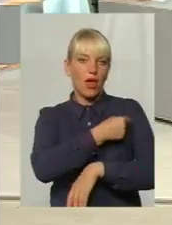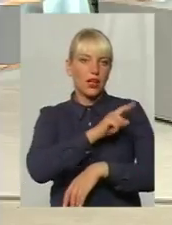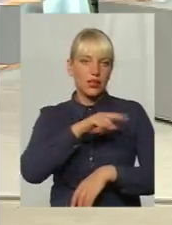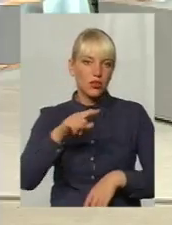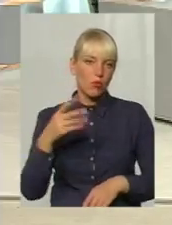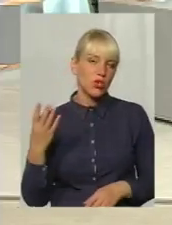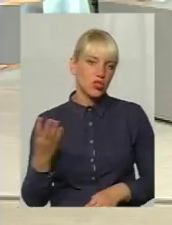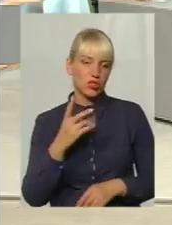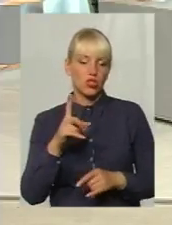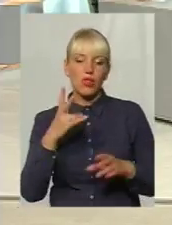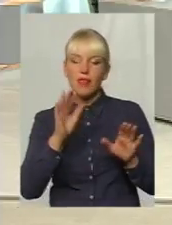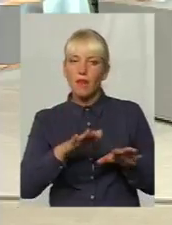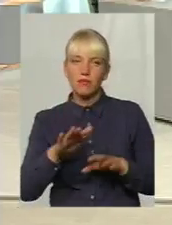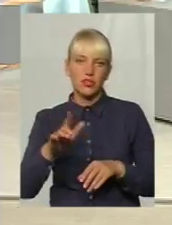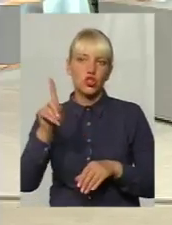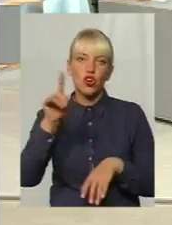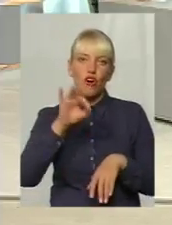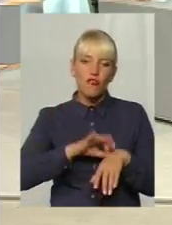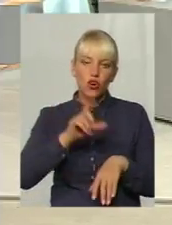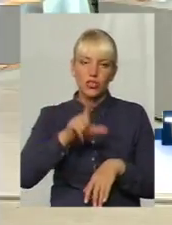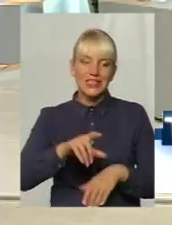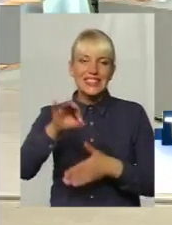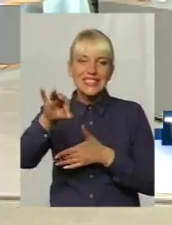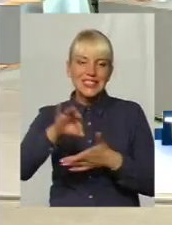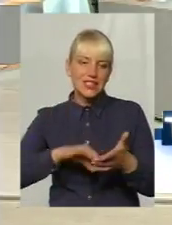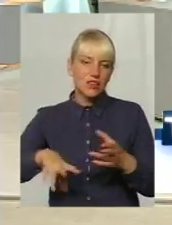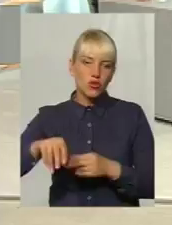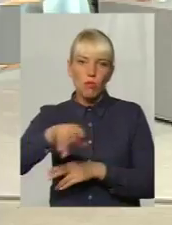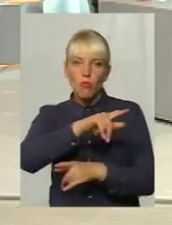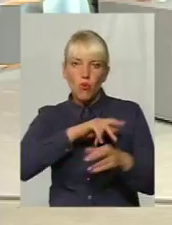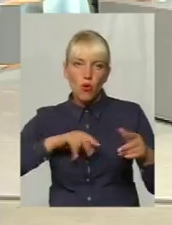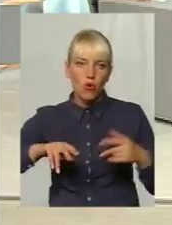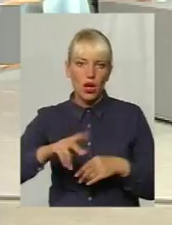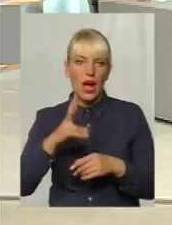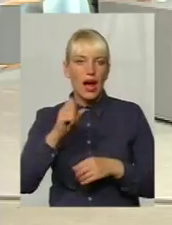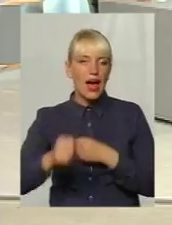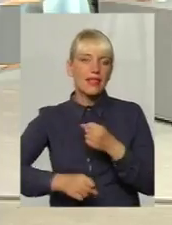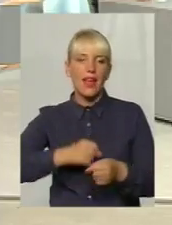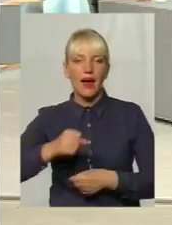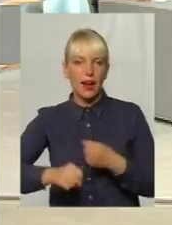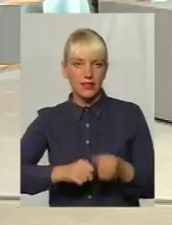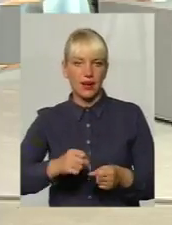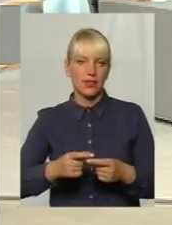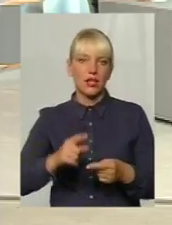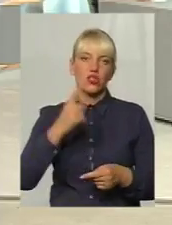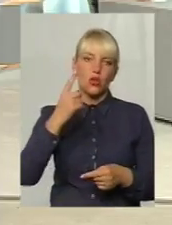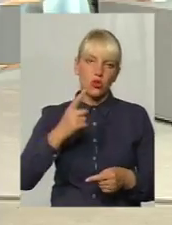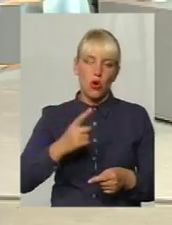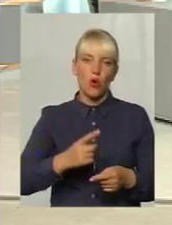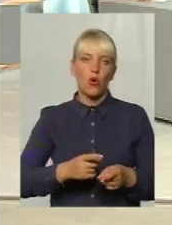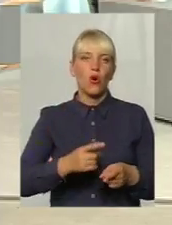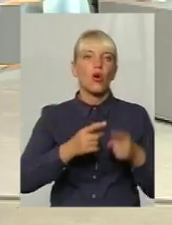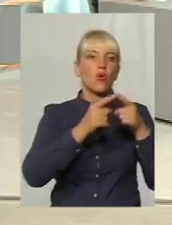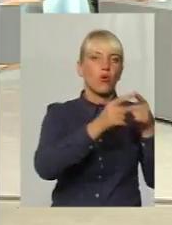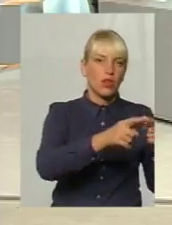місці є, хворя людина могла пройти все зразу, а не ганяти з одного кінця города, в другий кінець міста.